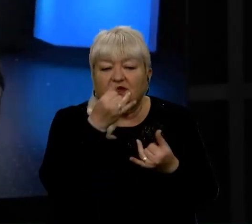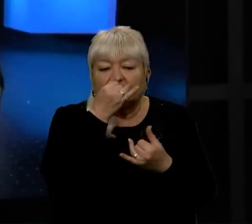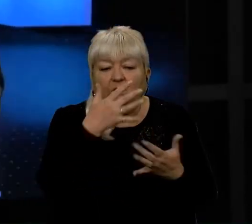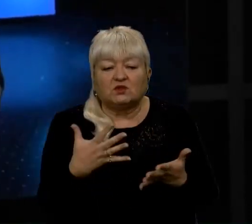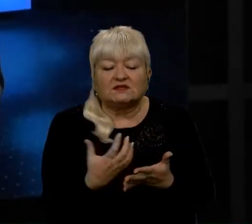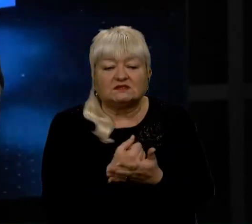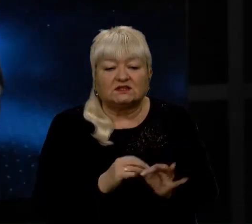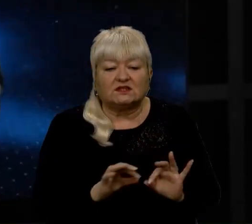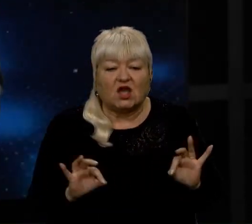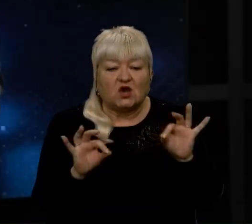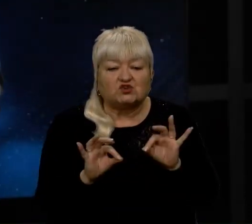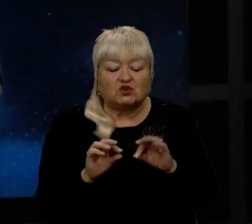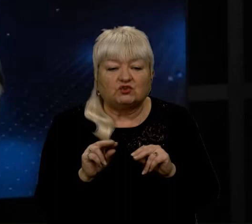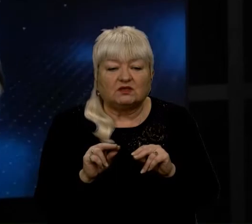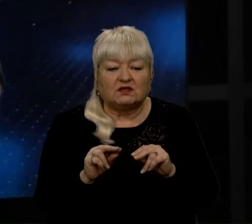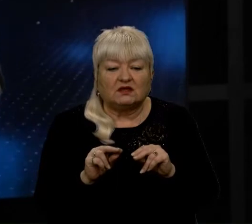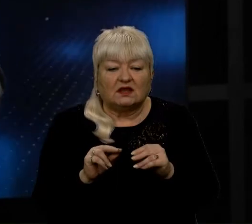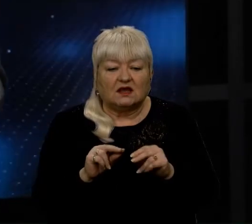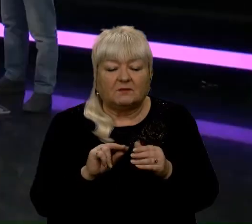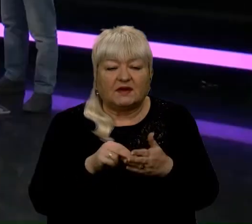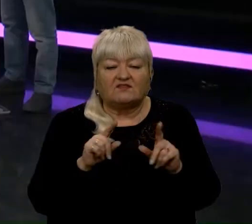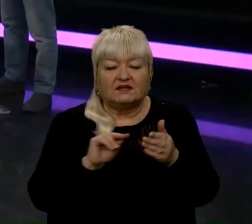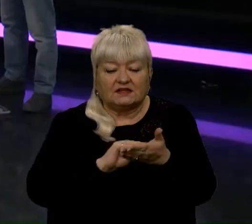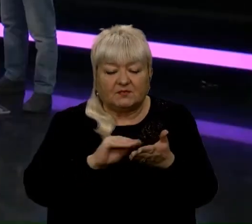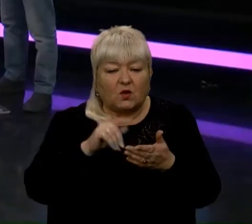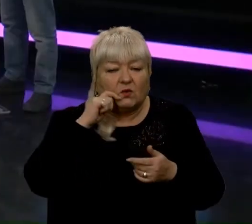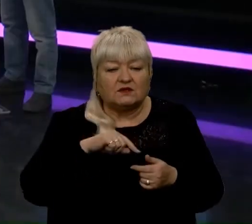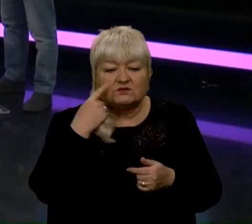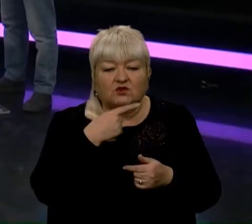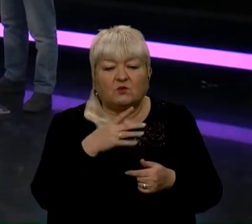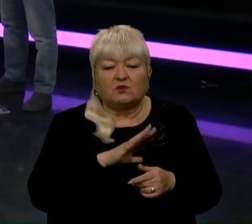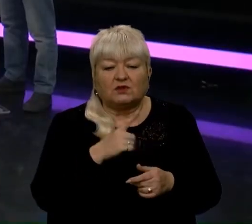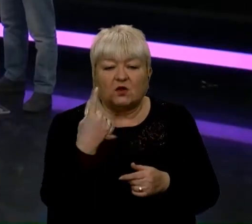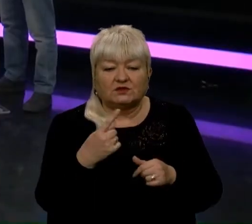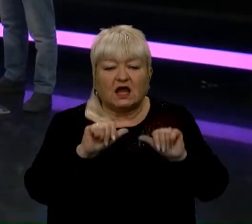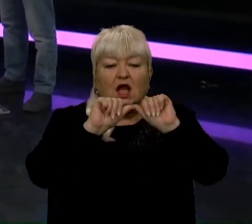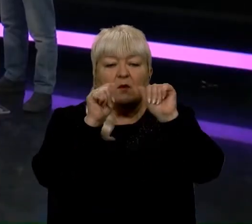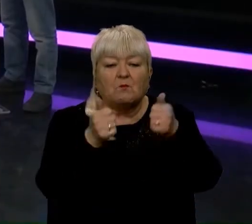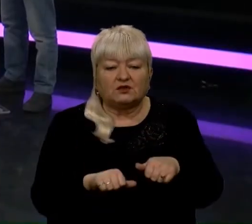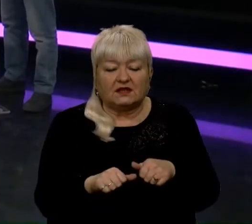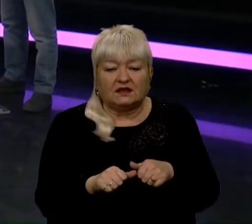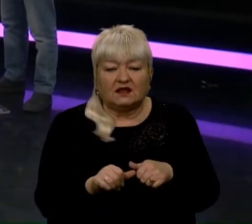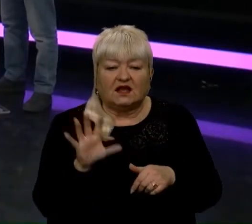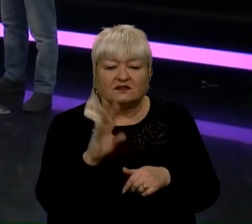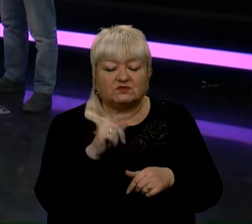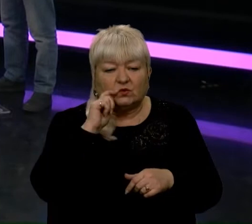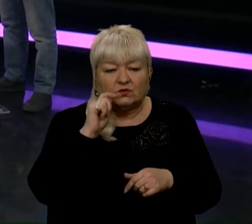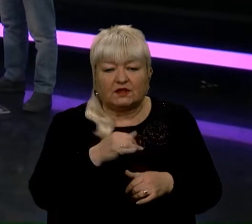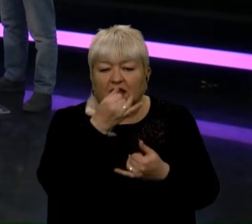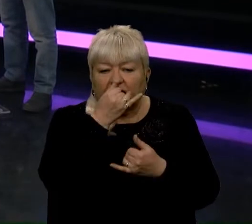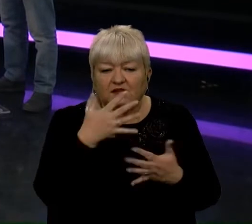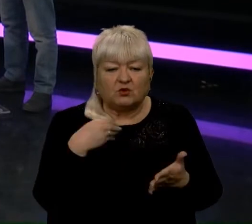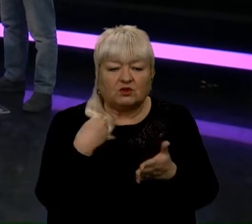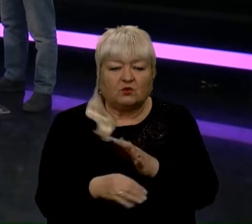жодної пралки з українськими написами. Бо була лише одна модель на всю Україну. Однісінька модель. Не могли купити жодного